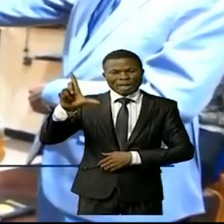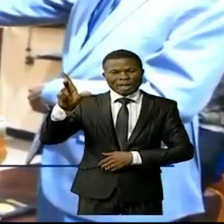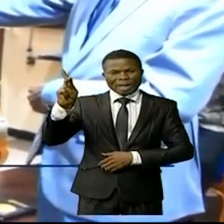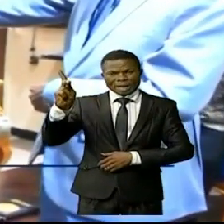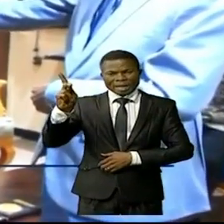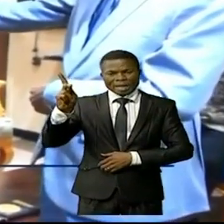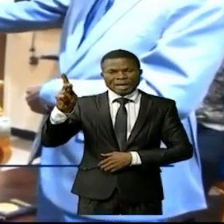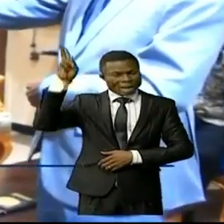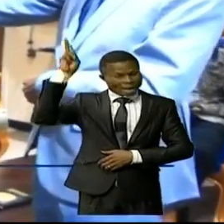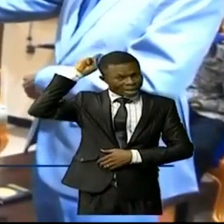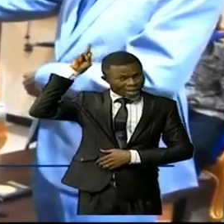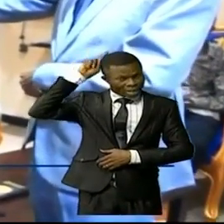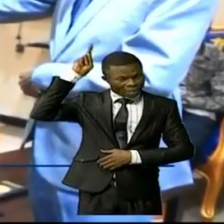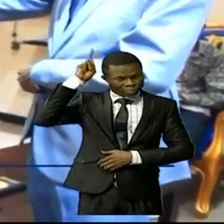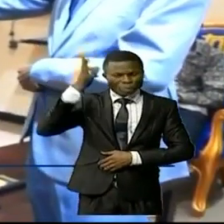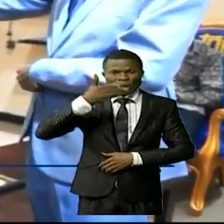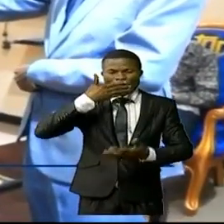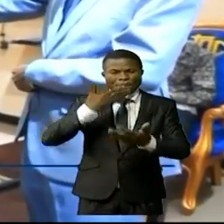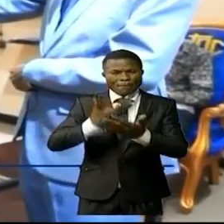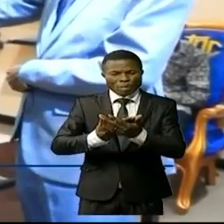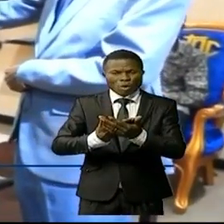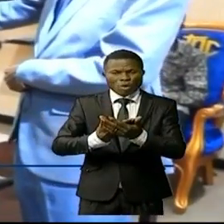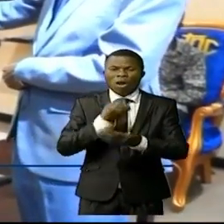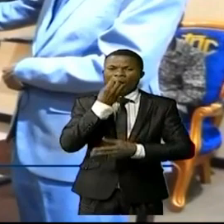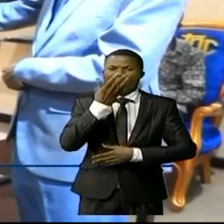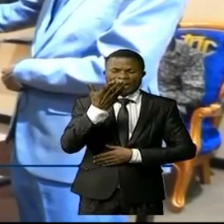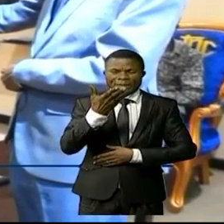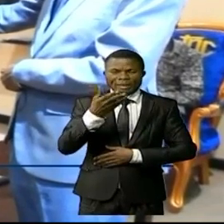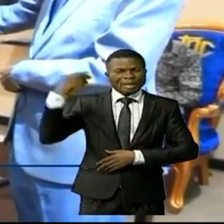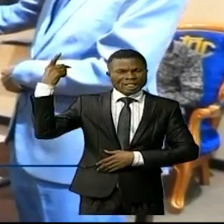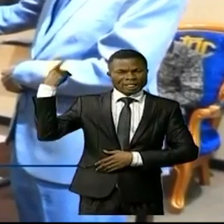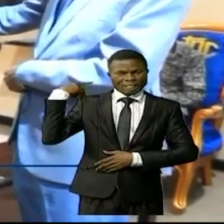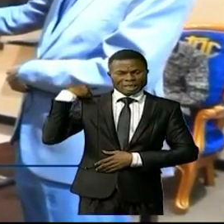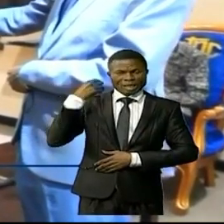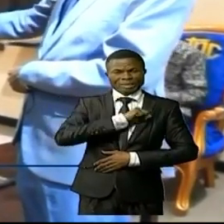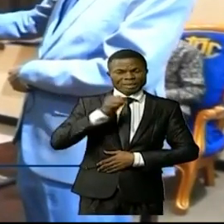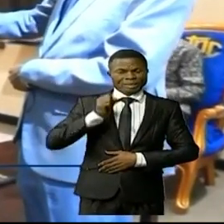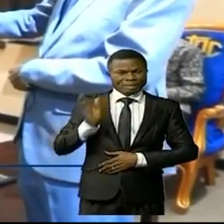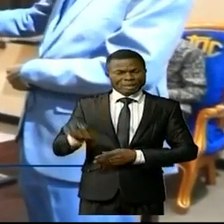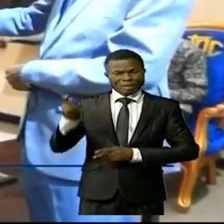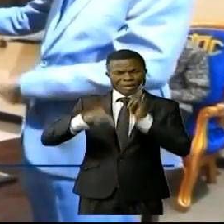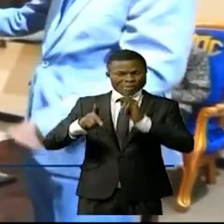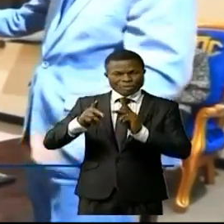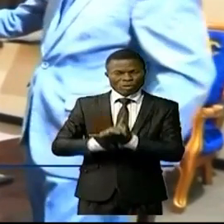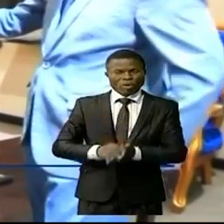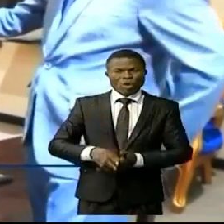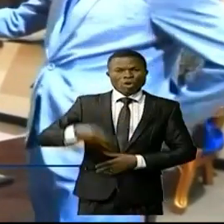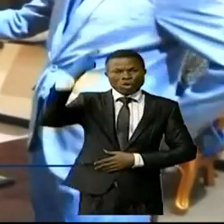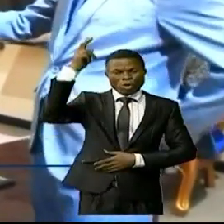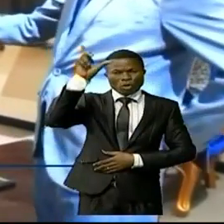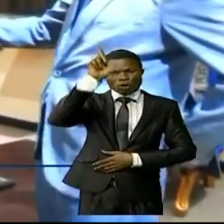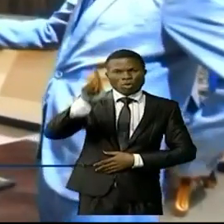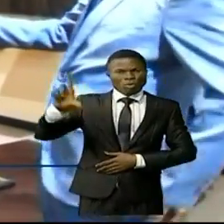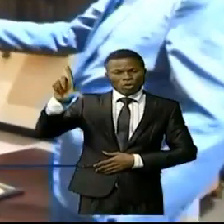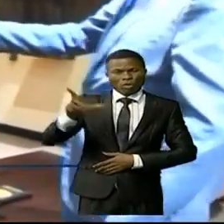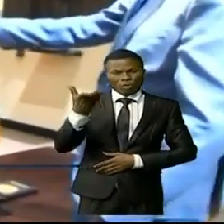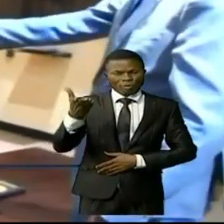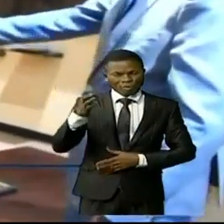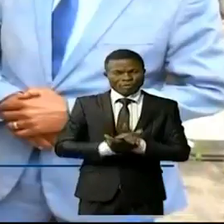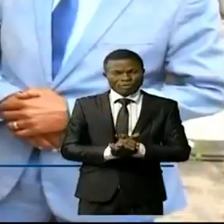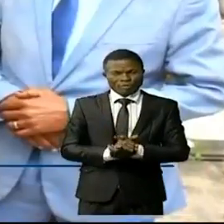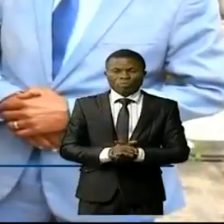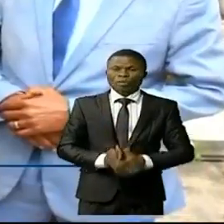les territoires de Kabongo. Bel exemple de cet élu et représentant de la population de la province d'Olomami. Comme j